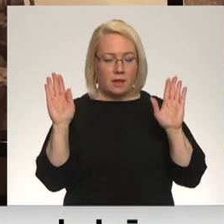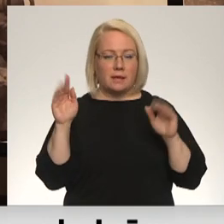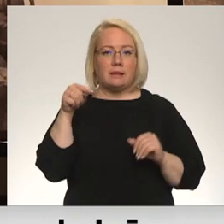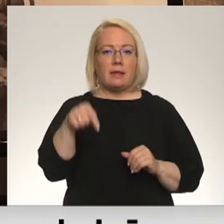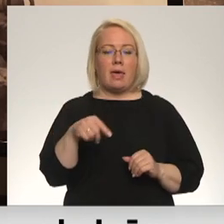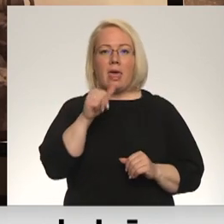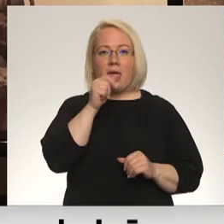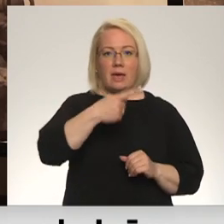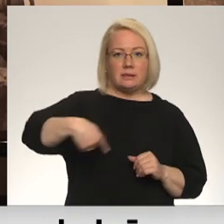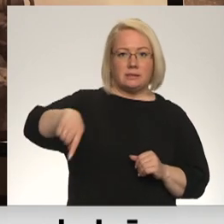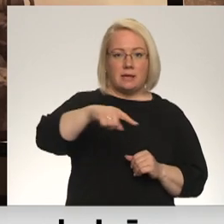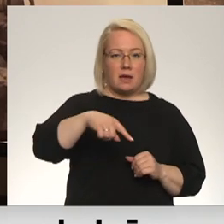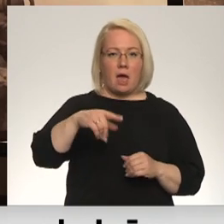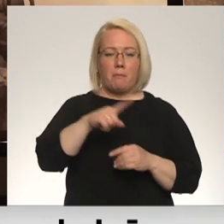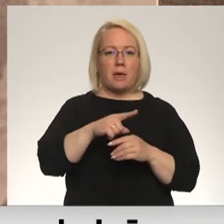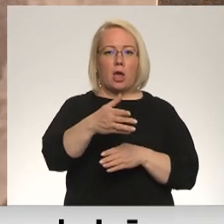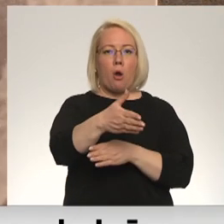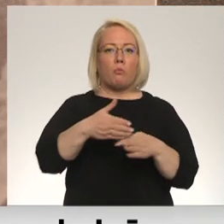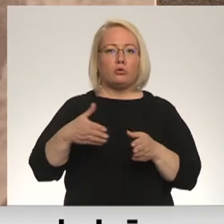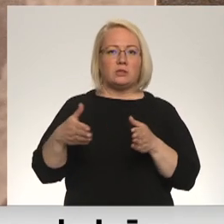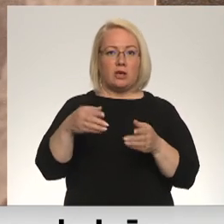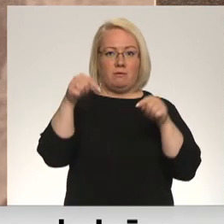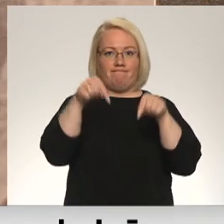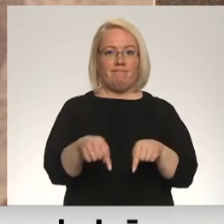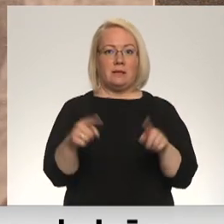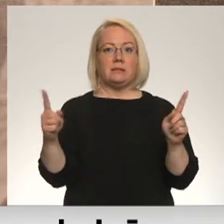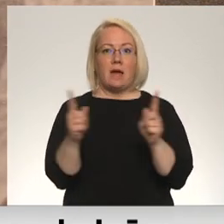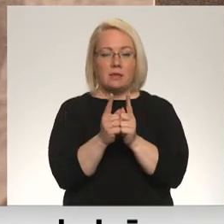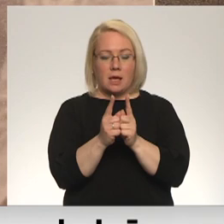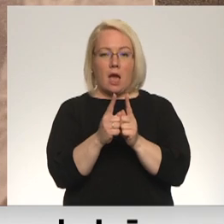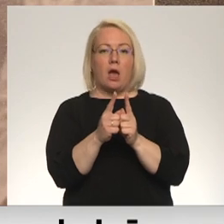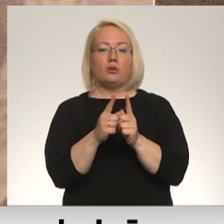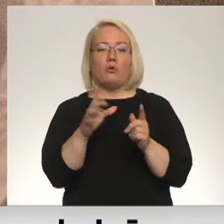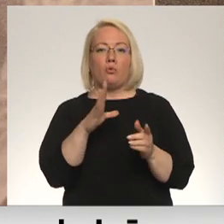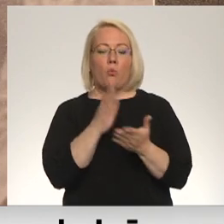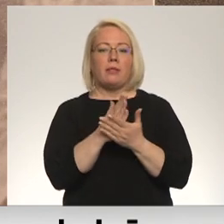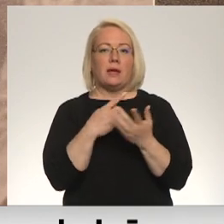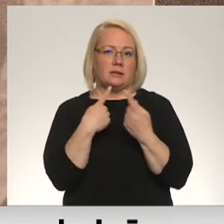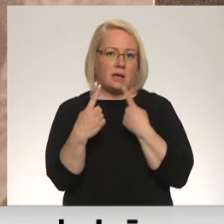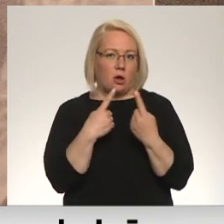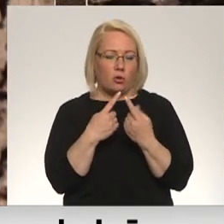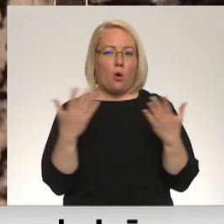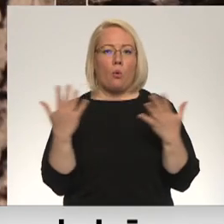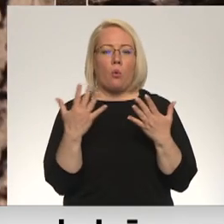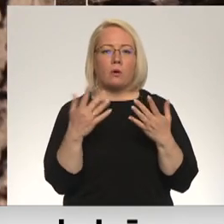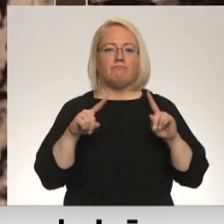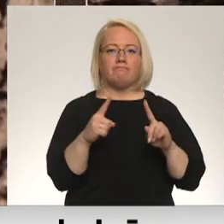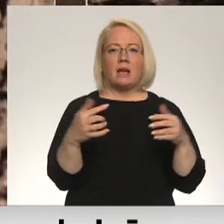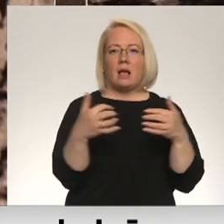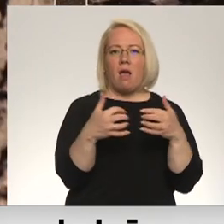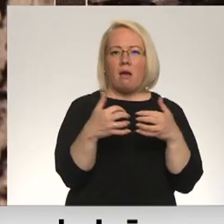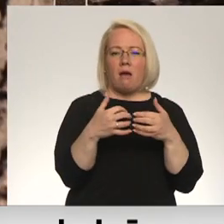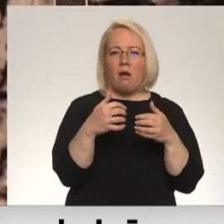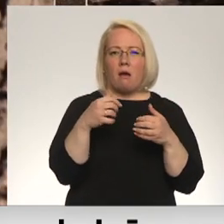Ezerē, bija šis pusceļš, šeit satikās un tika vēsta šīs sarunas, kur ieskargu uztehņi, kur tiks